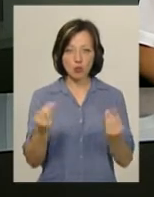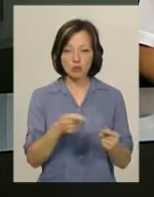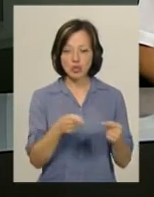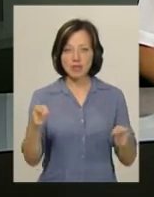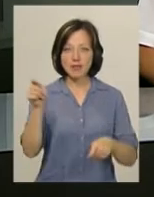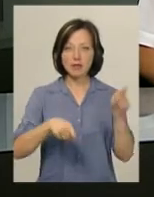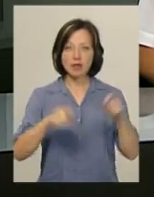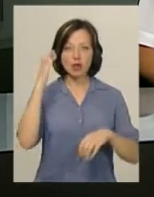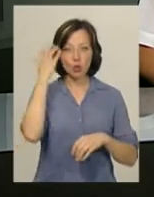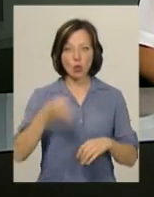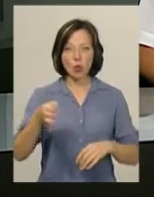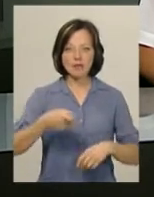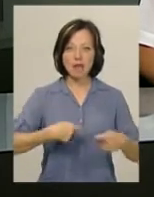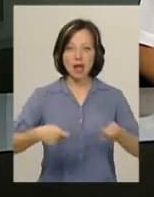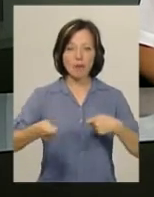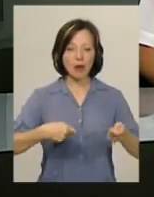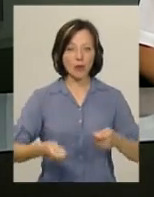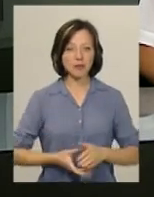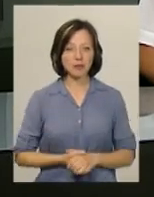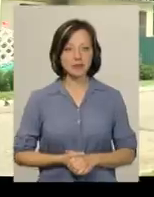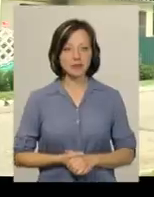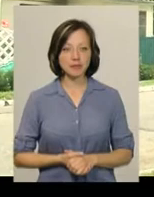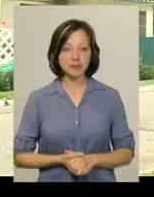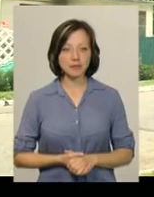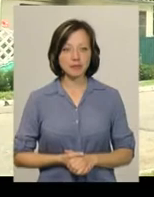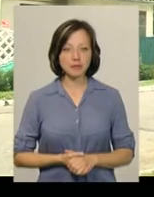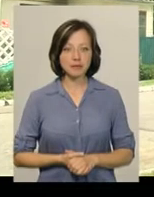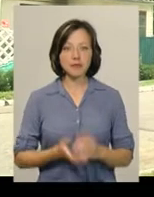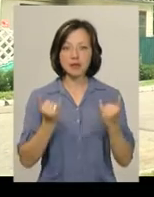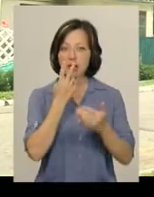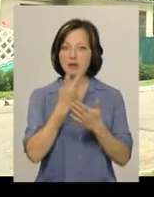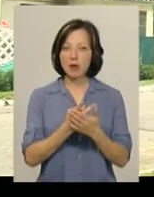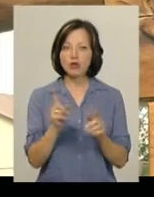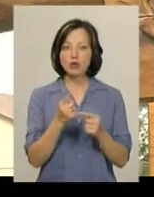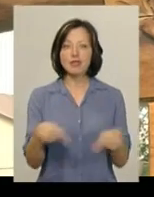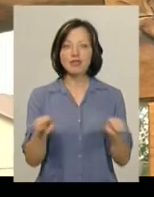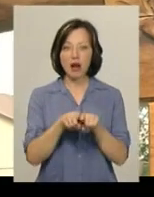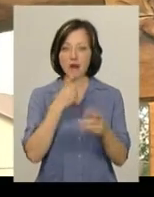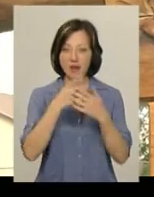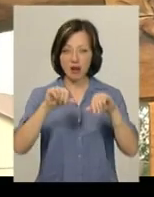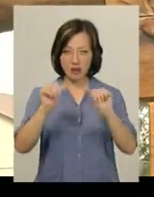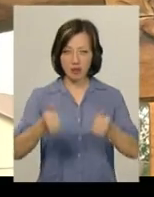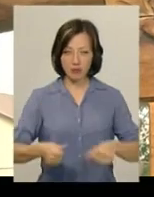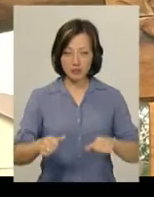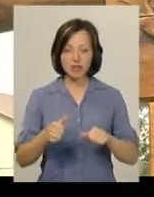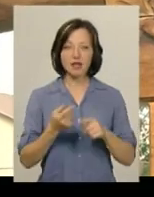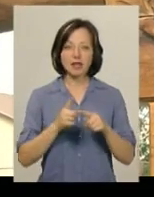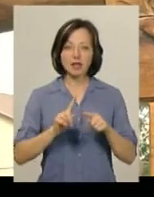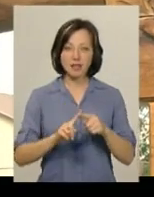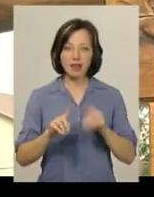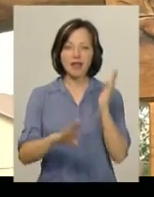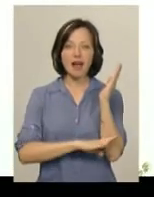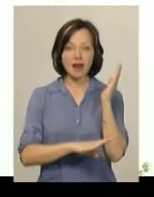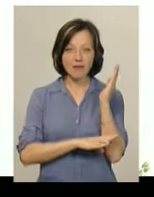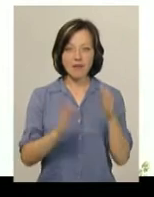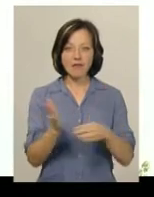фестивалю «Чорноострівський ярмарок». Зараз ви бачите, що саме отак виглядає композиція «Щука». Та скульптура дерев